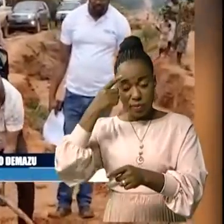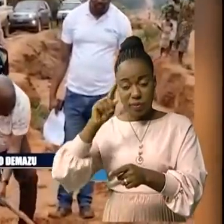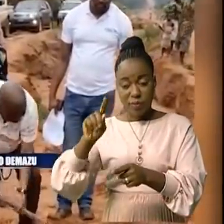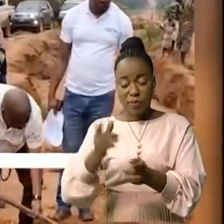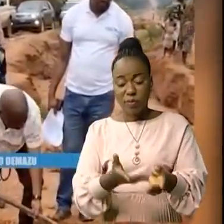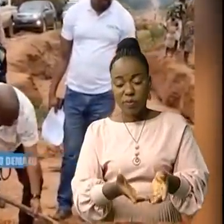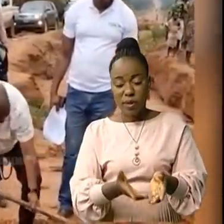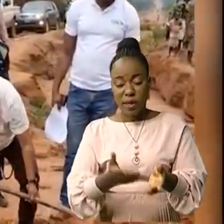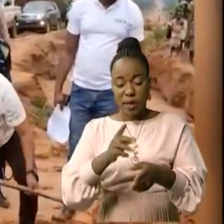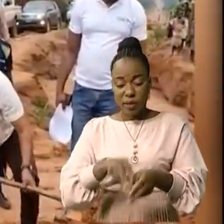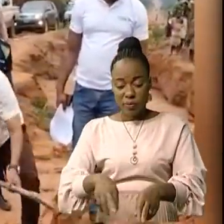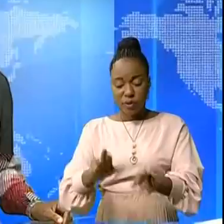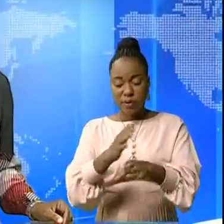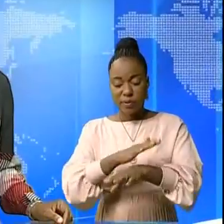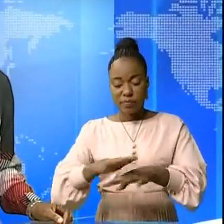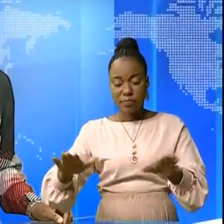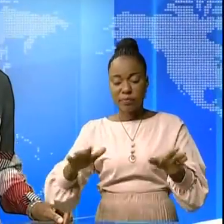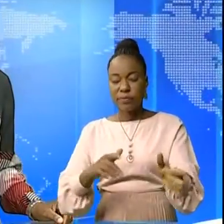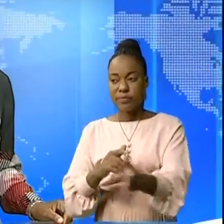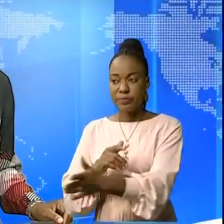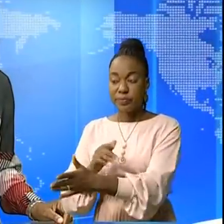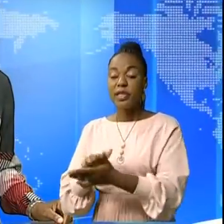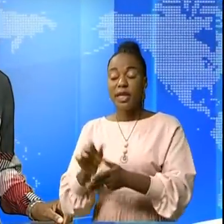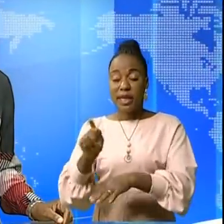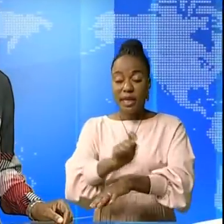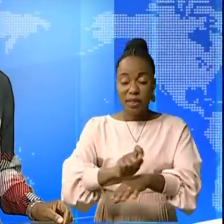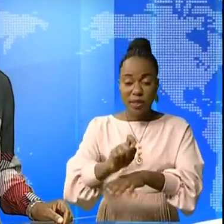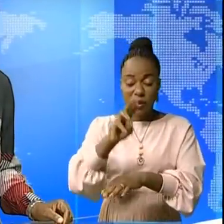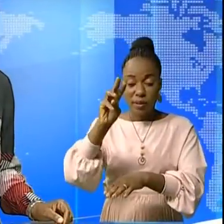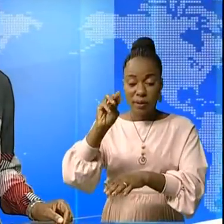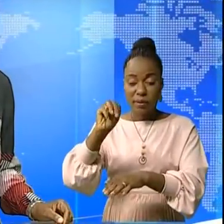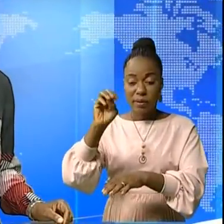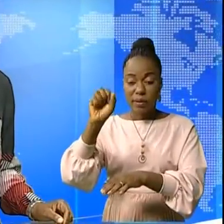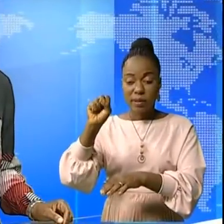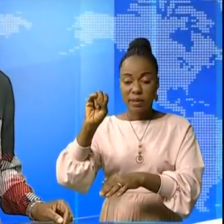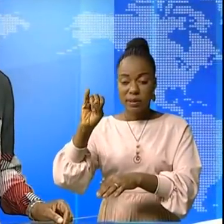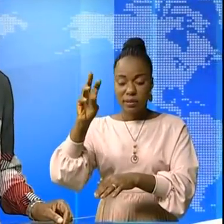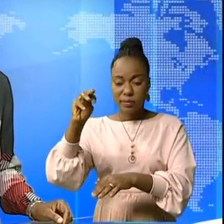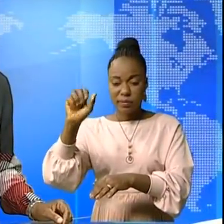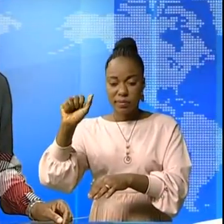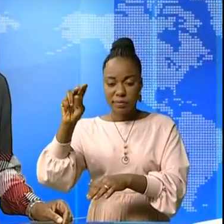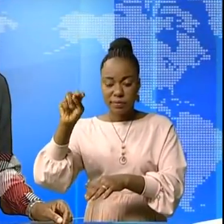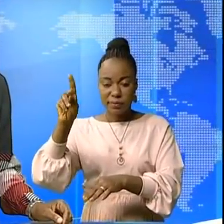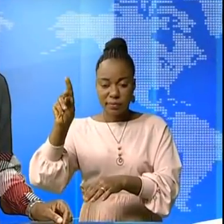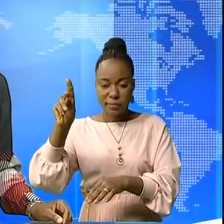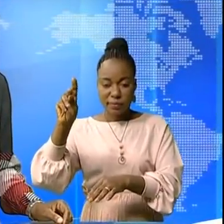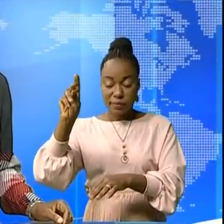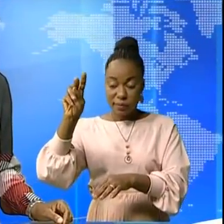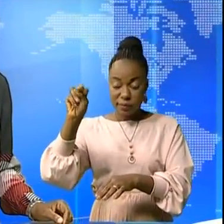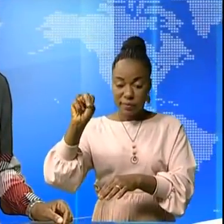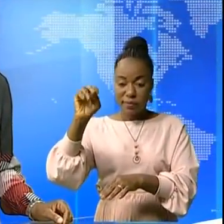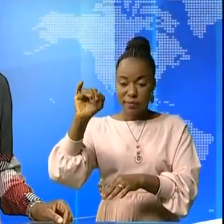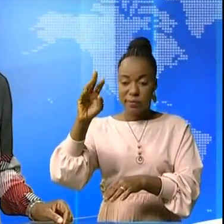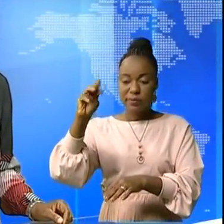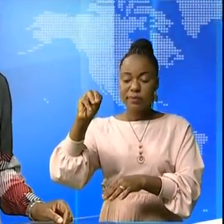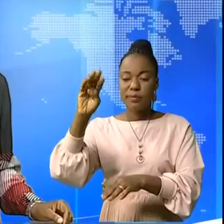dégager la route. Le territoire de Massimanimba a désormais un hôpital moderne capable de prendre en